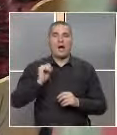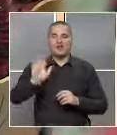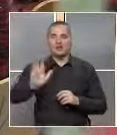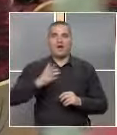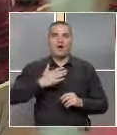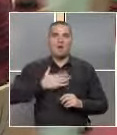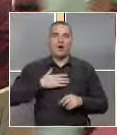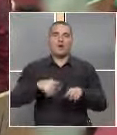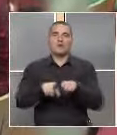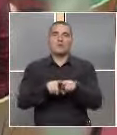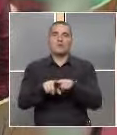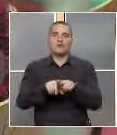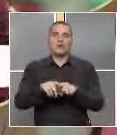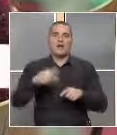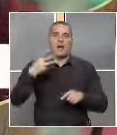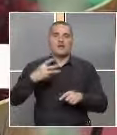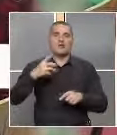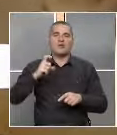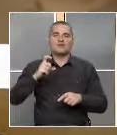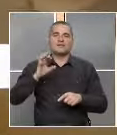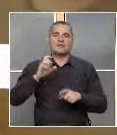е моят приятел Емо Сан.